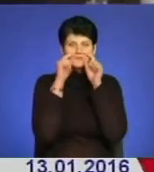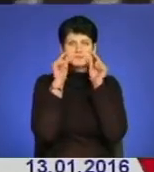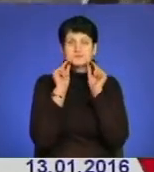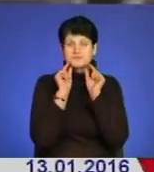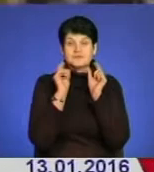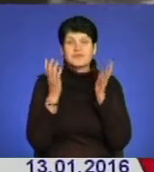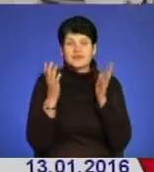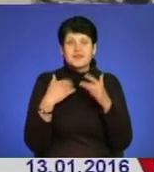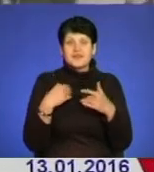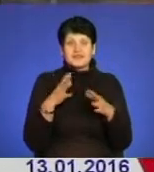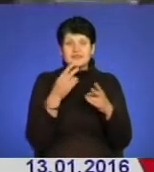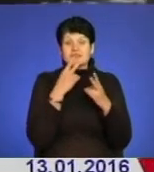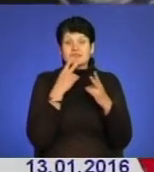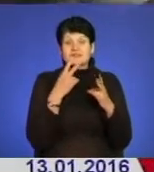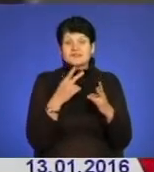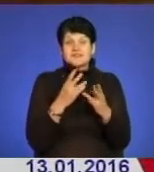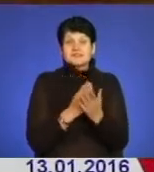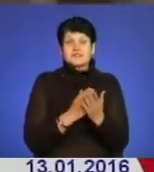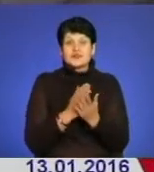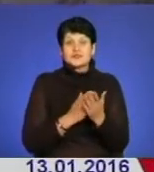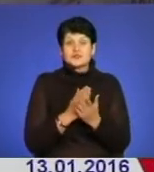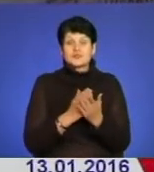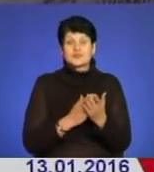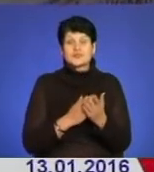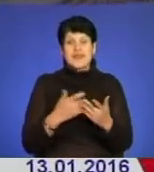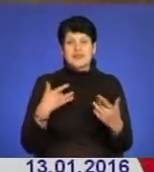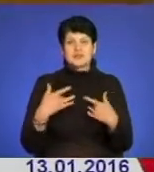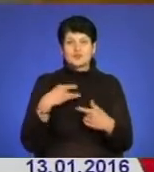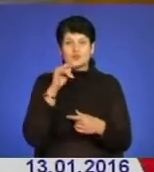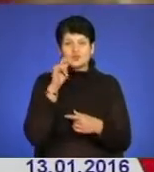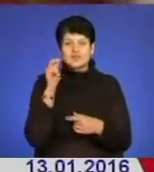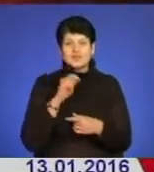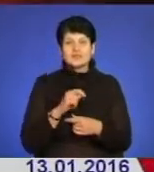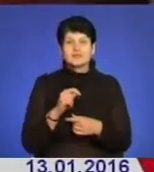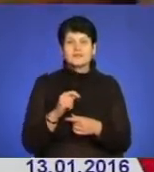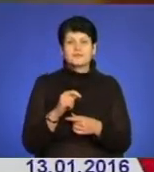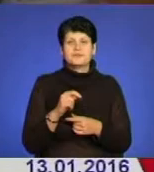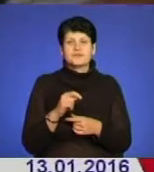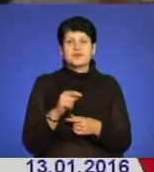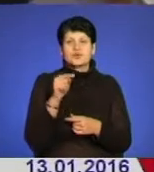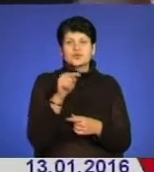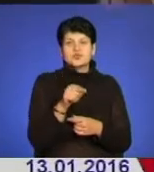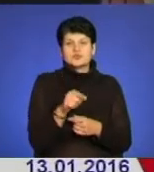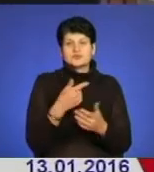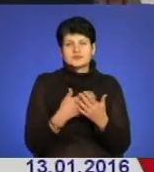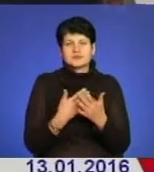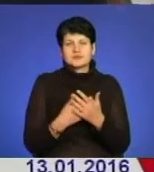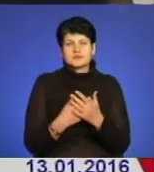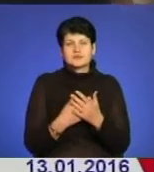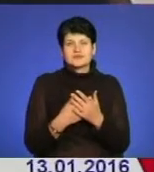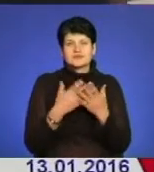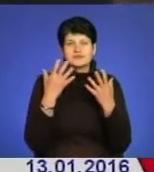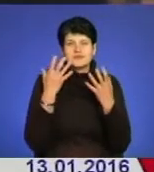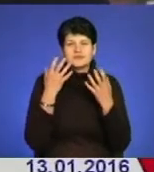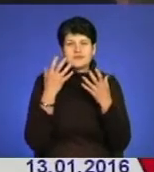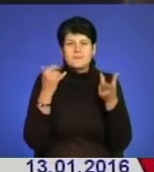Ну, просто всі млівали з заслуженим артистом України Богданом Стецьком. Тут, здається, влада темрява. Тобто,